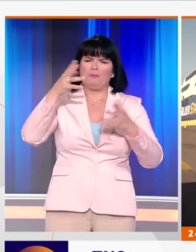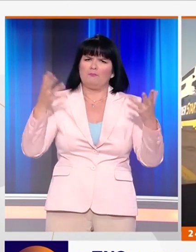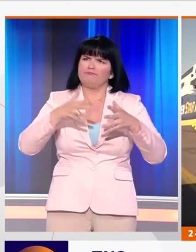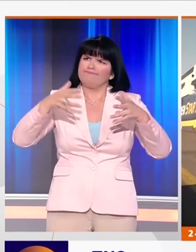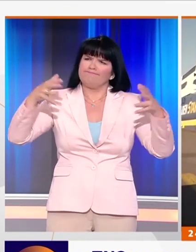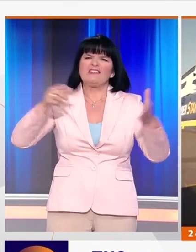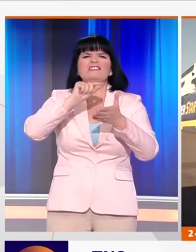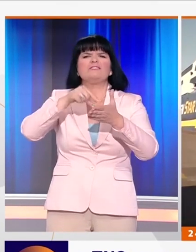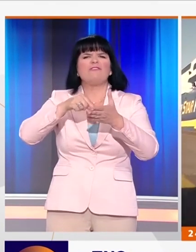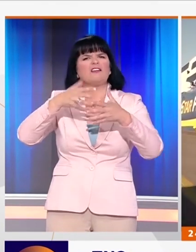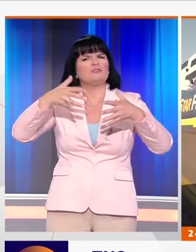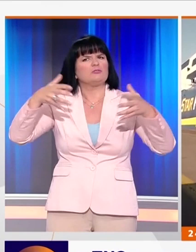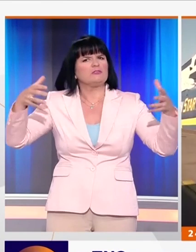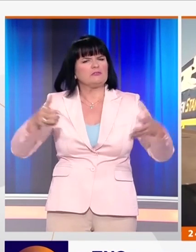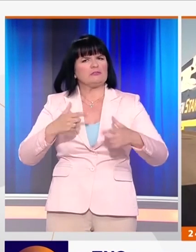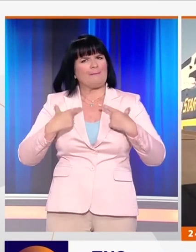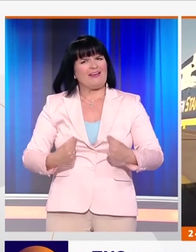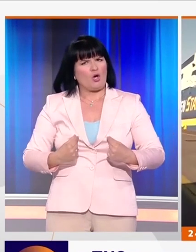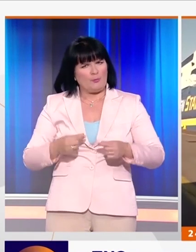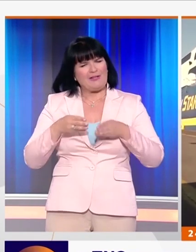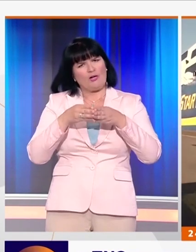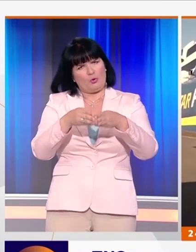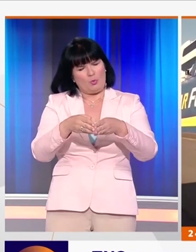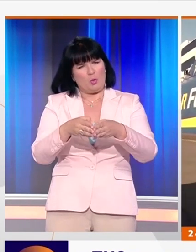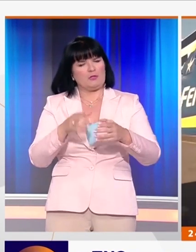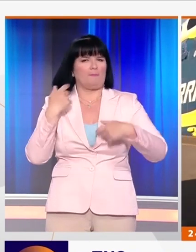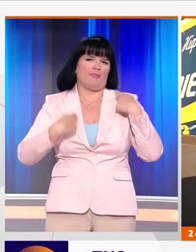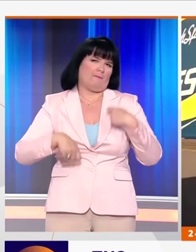στις συλλογικές συμβάσεις εργασίας των πληρωμάτων της ακτοπλοείας.